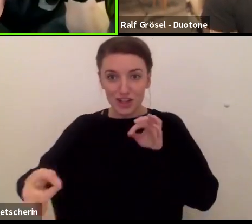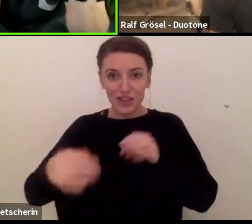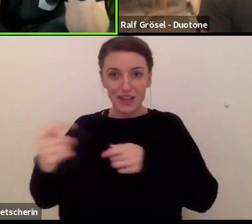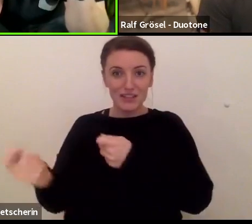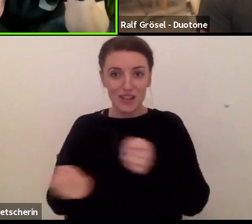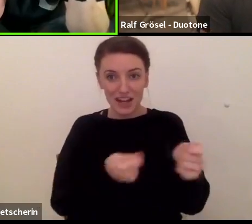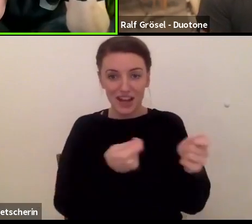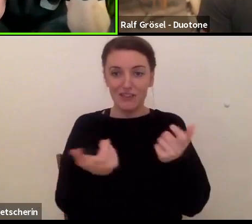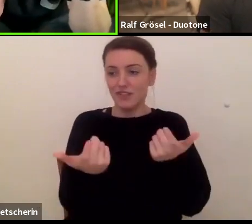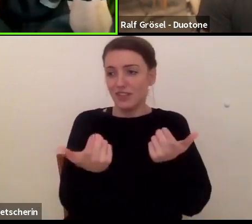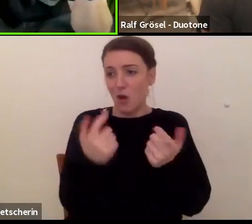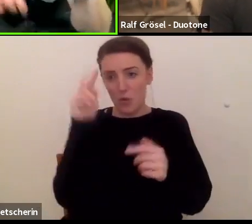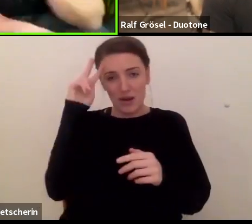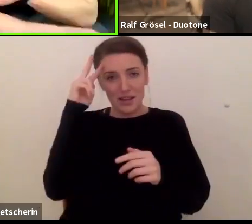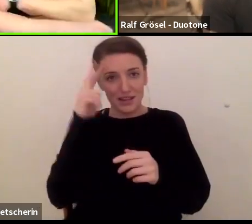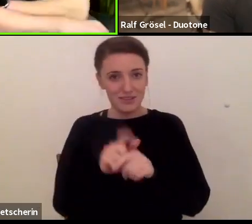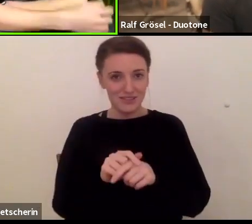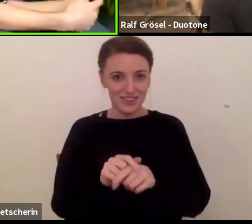Flasche.